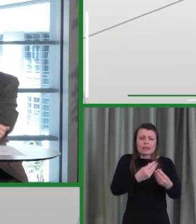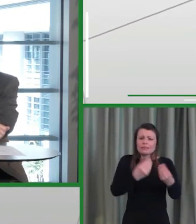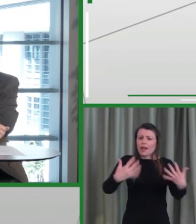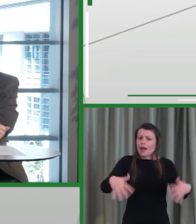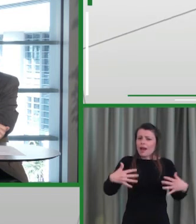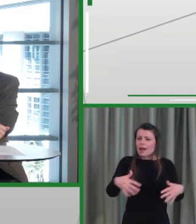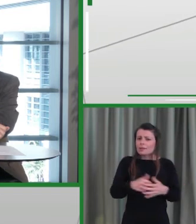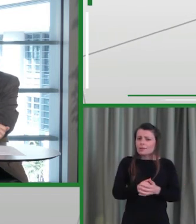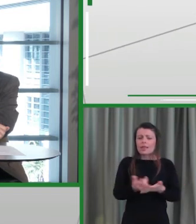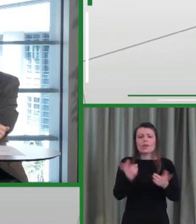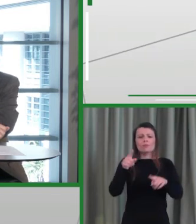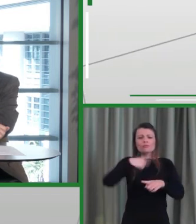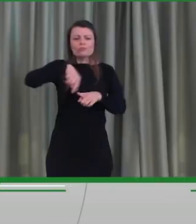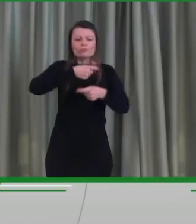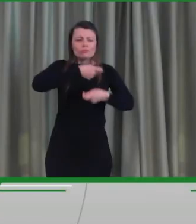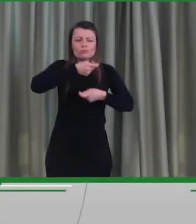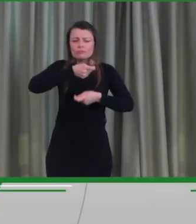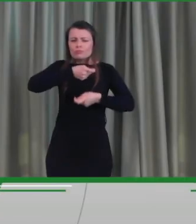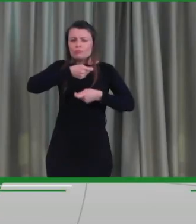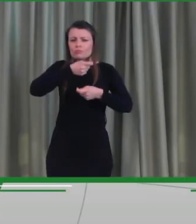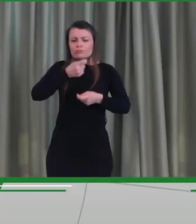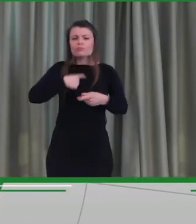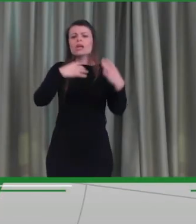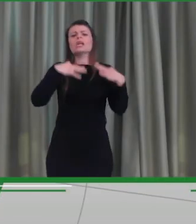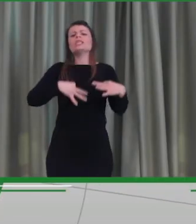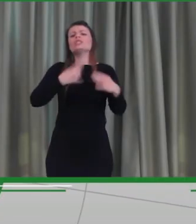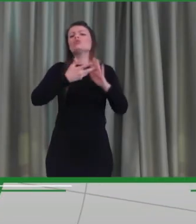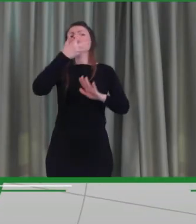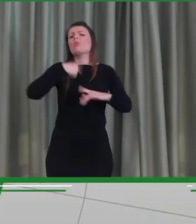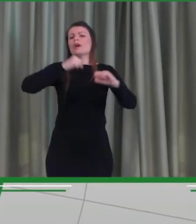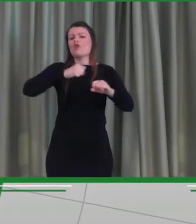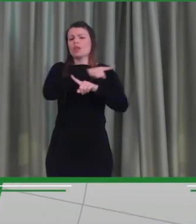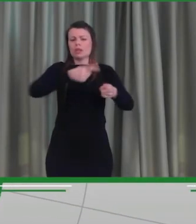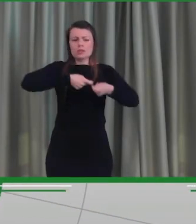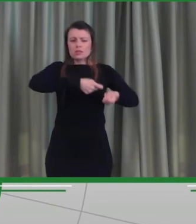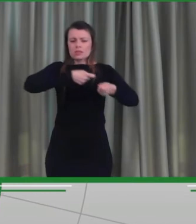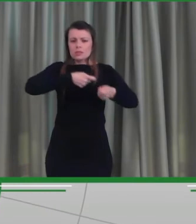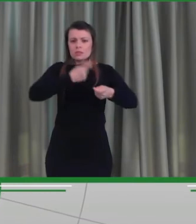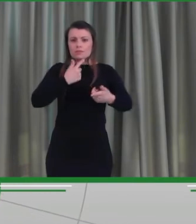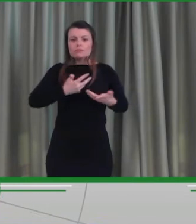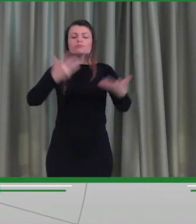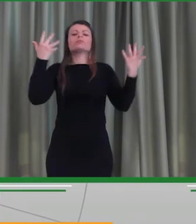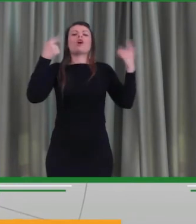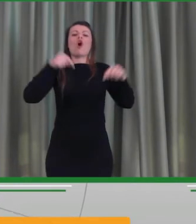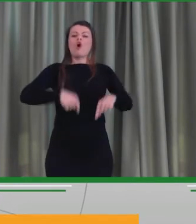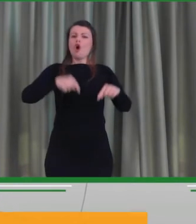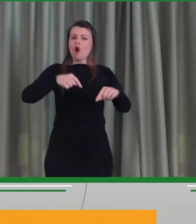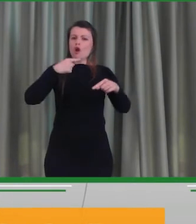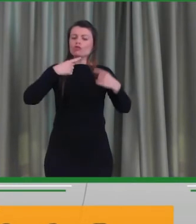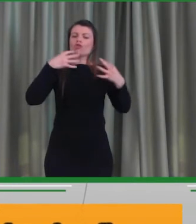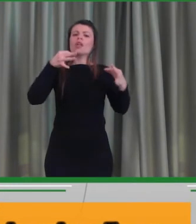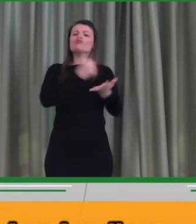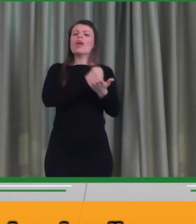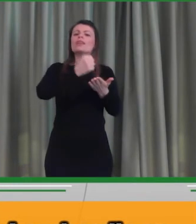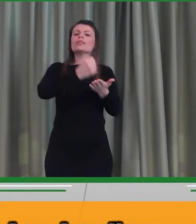rivolto all'Istituto Superiore della Sanità, oggi è arrivato il riconoscimento, la certificazione delle